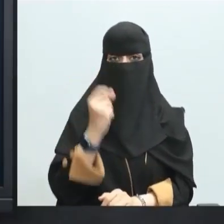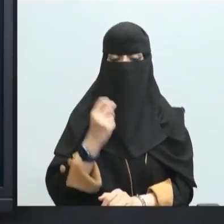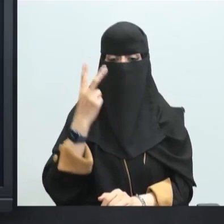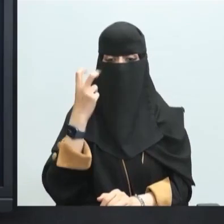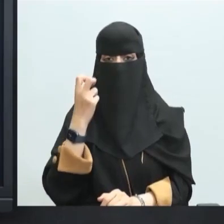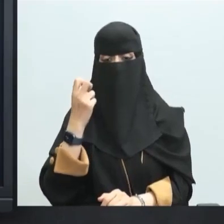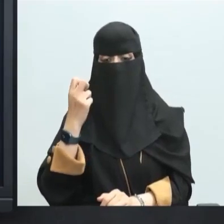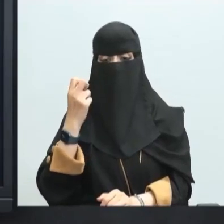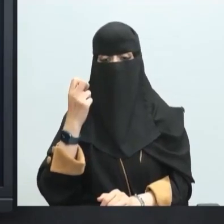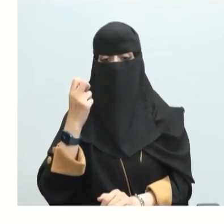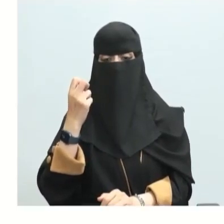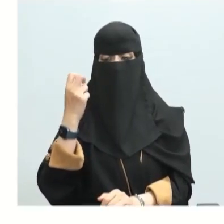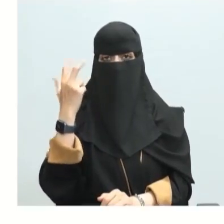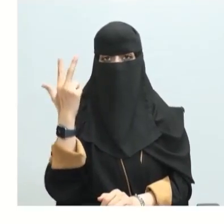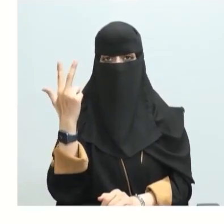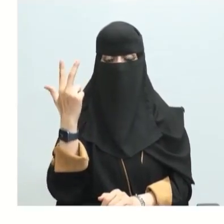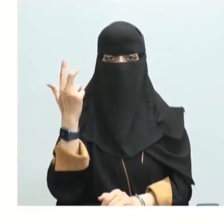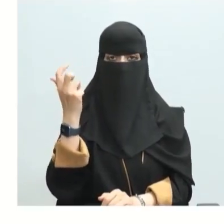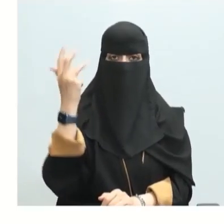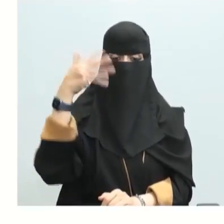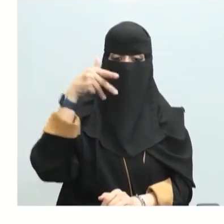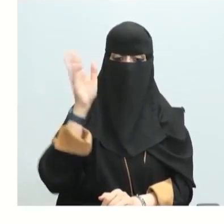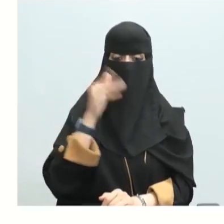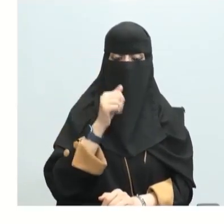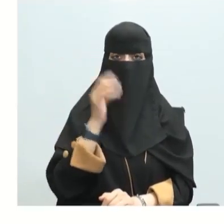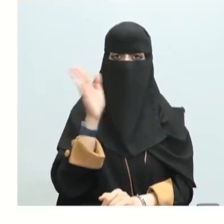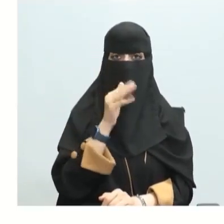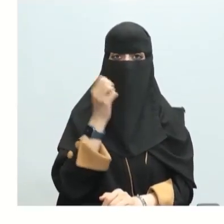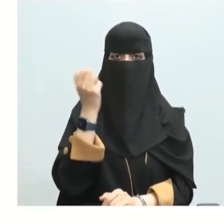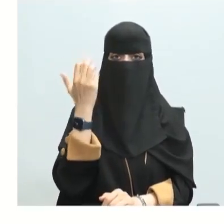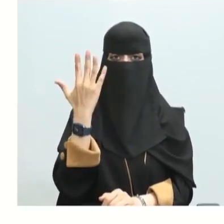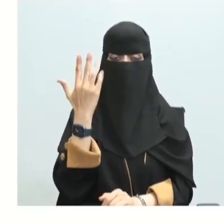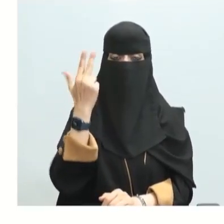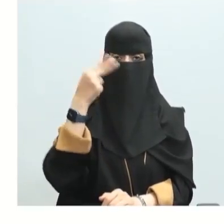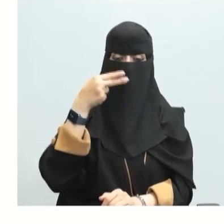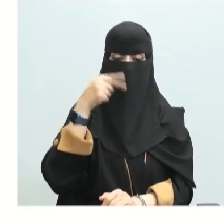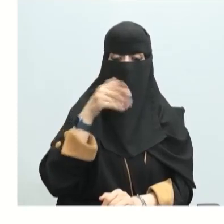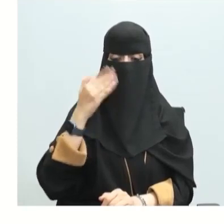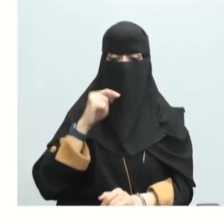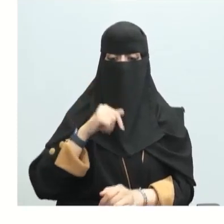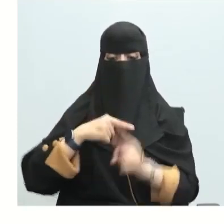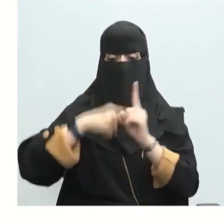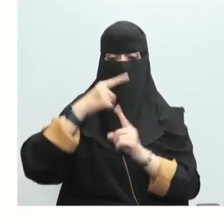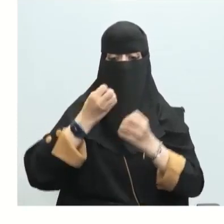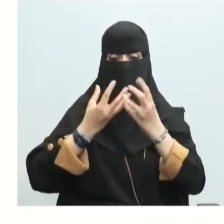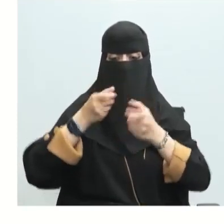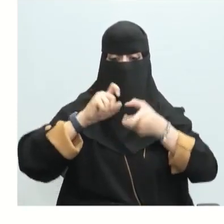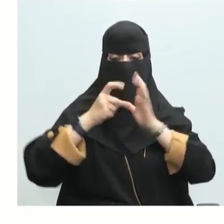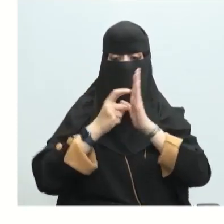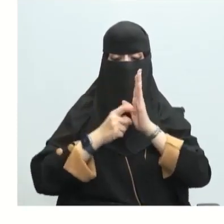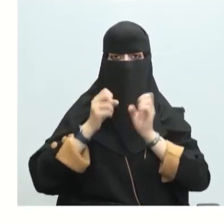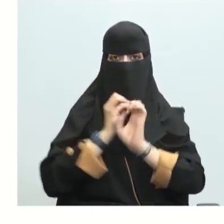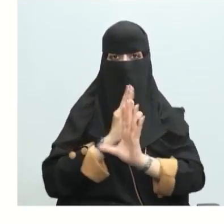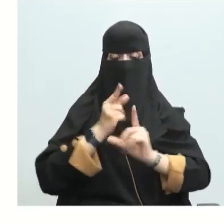298 أو اللي هو 25 درجة سيلولوزية حرارة التكوين القياسية لعنصر